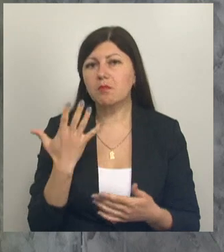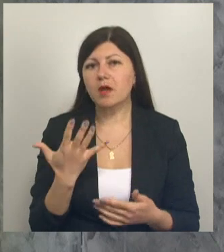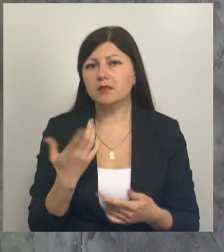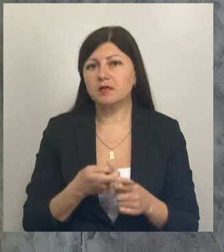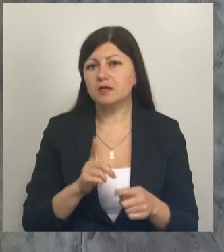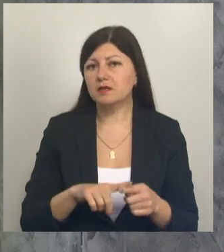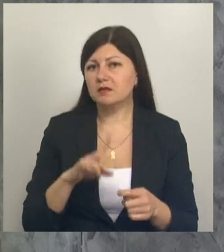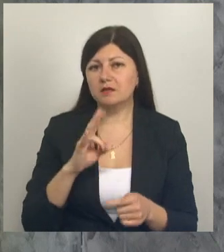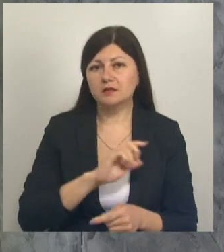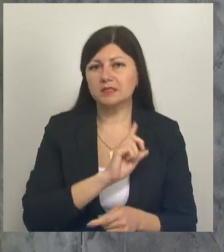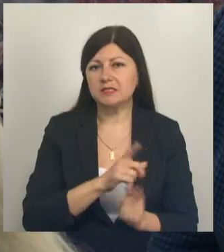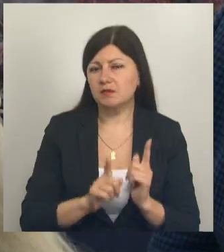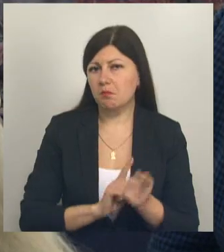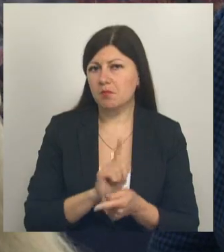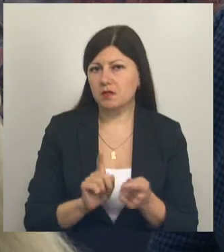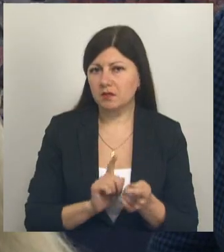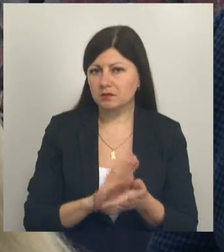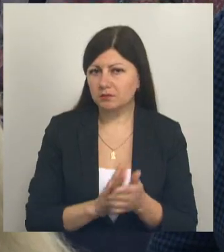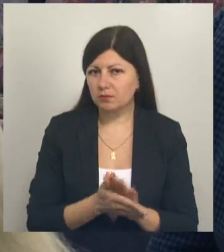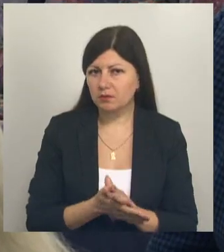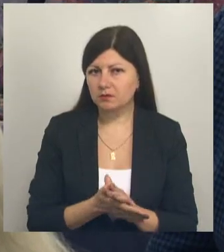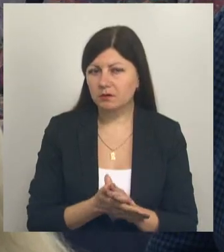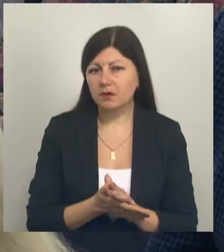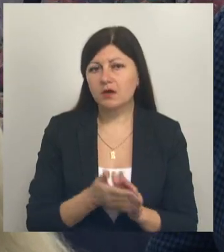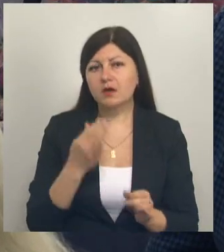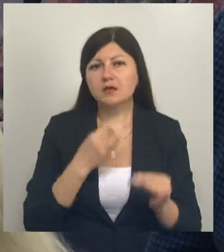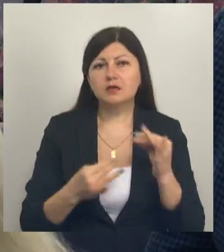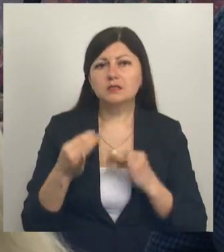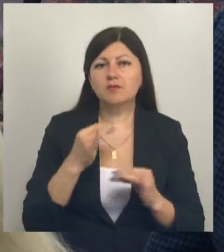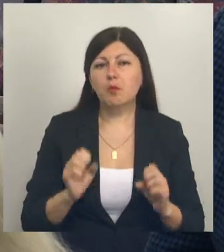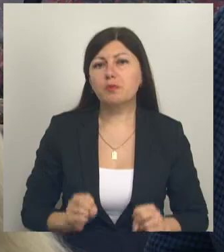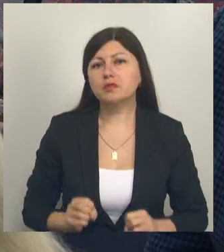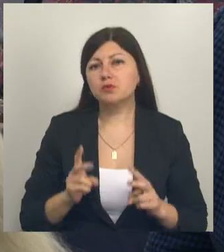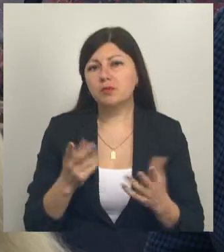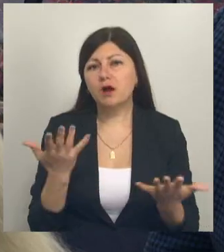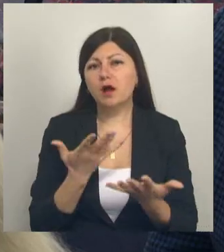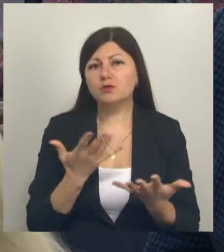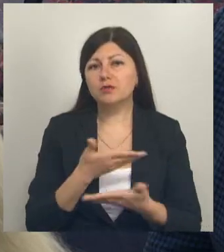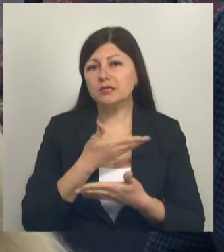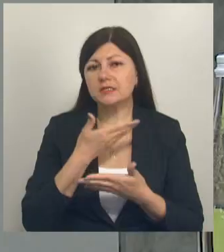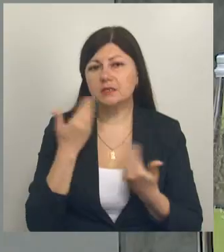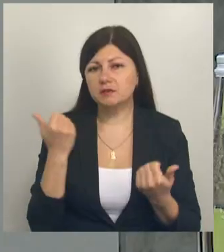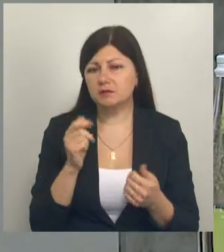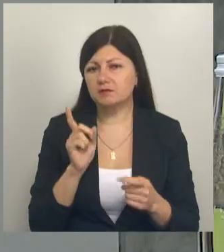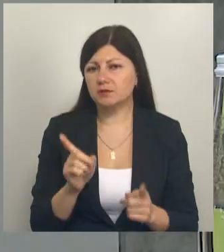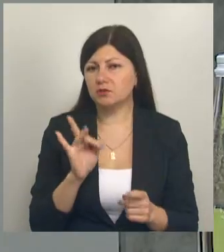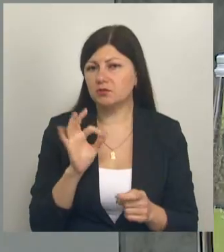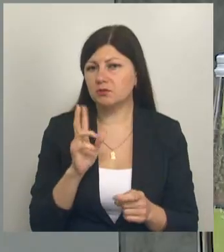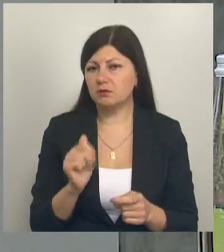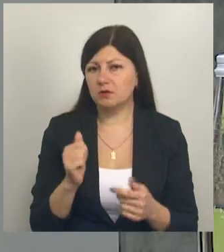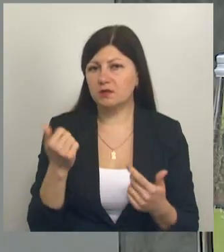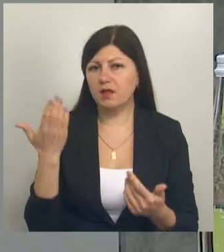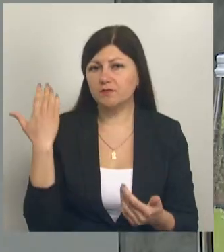меняет ситуацию? Спасибо. К разговору о преступлениях, у которых нет срока давности, присоединился и